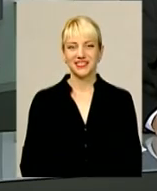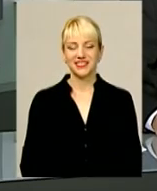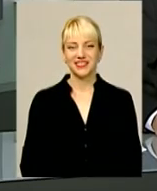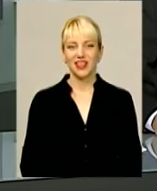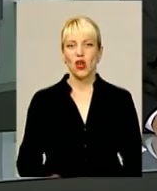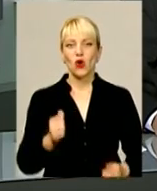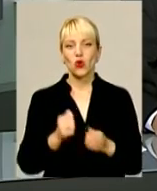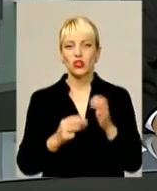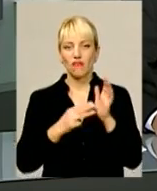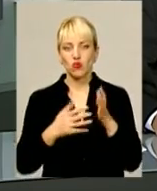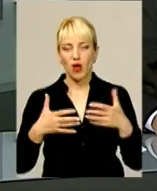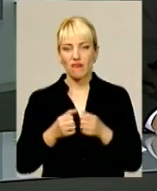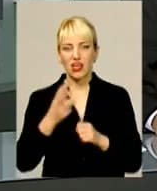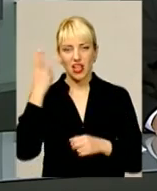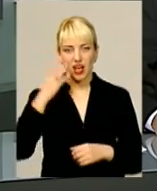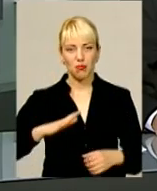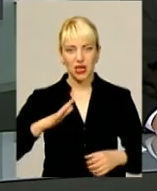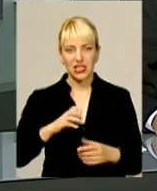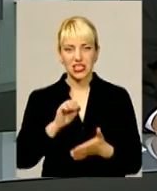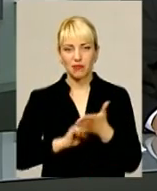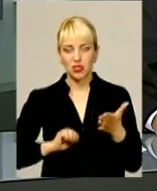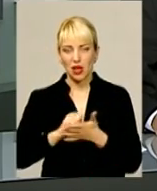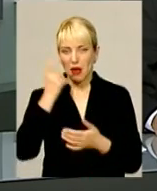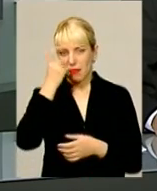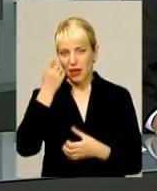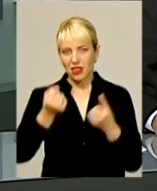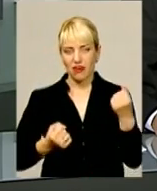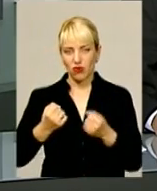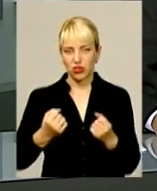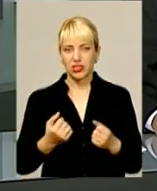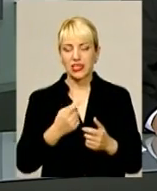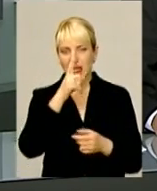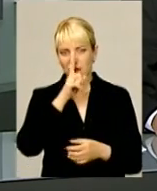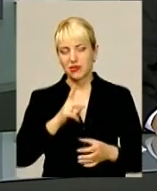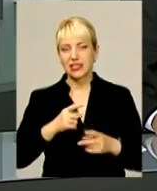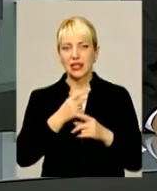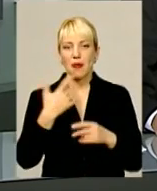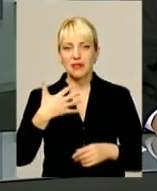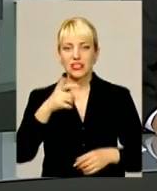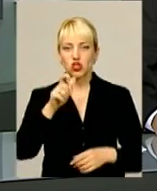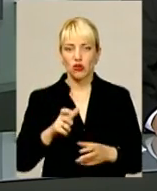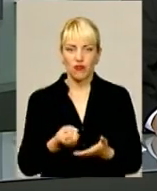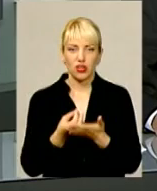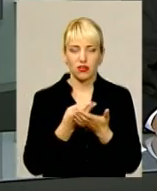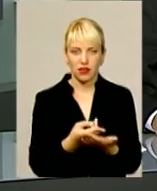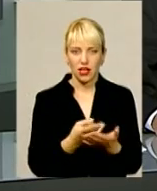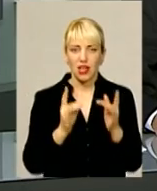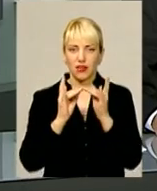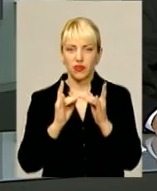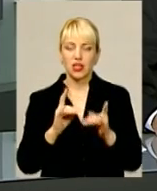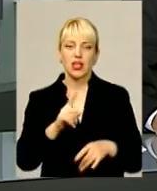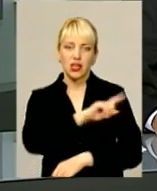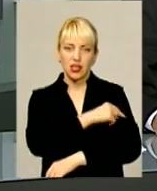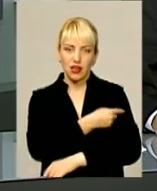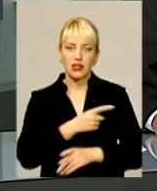Кожну восьму аварію на Хмельниччині спричиняють п'яні водії. Лише за місяць півсотні краян опинились на лікарняному ліжку в результаті